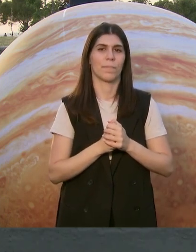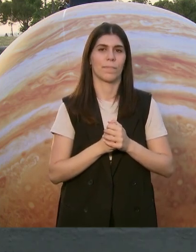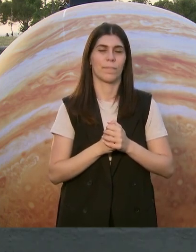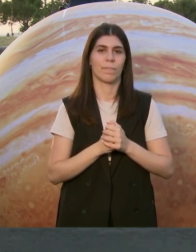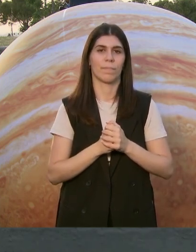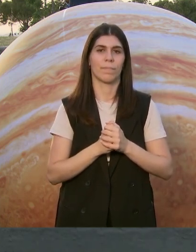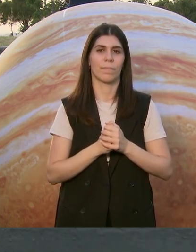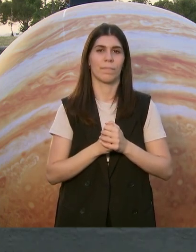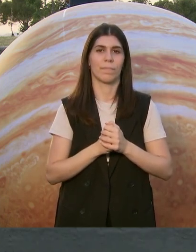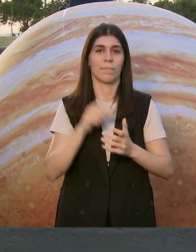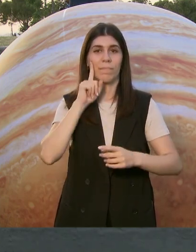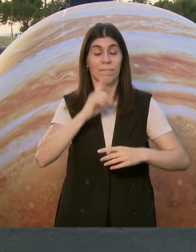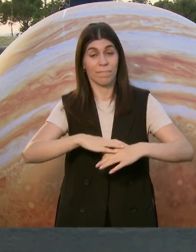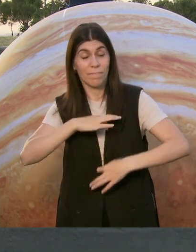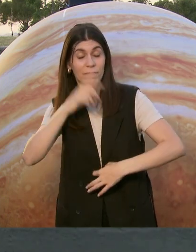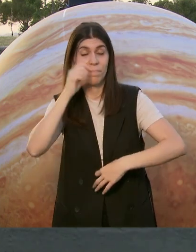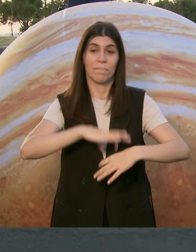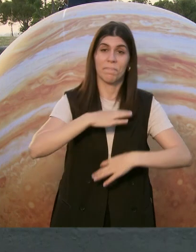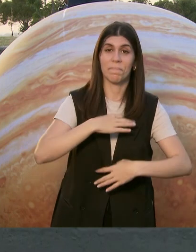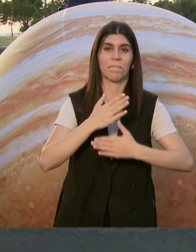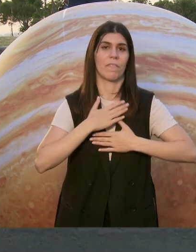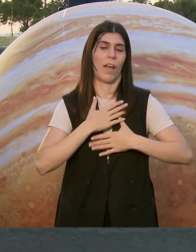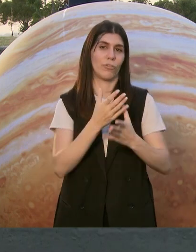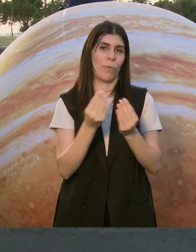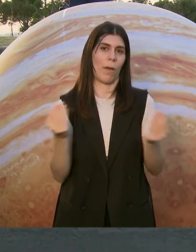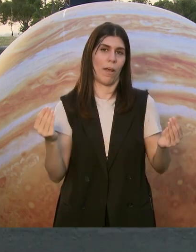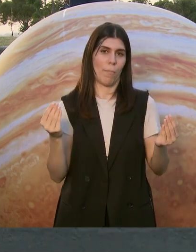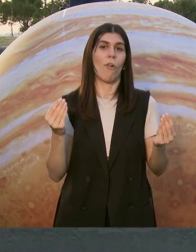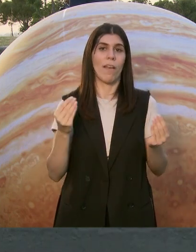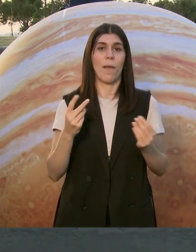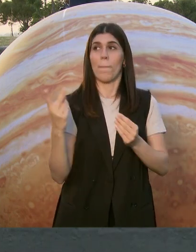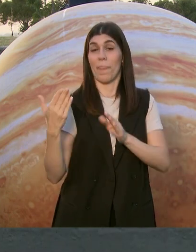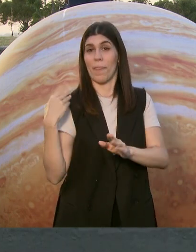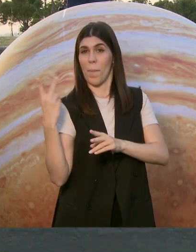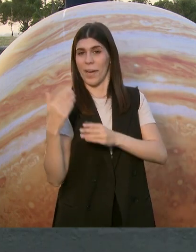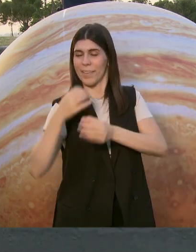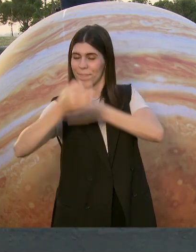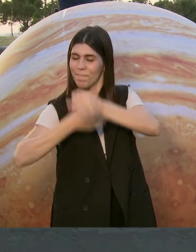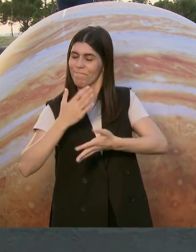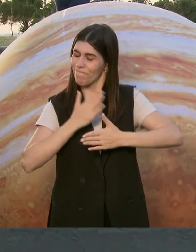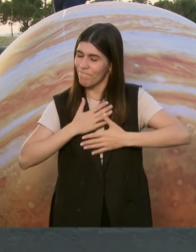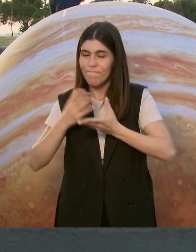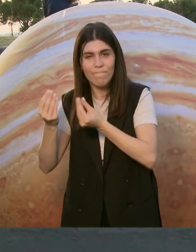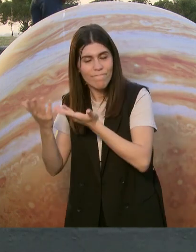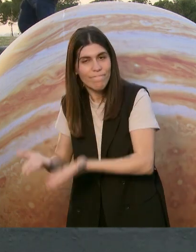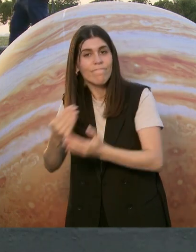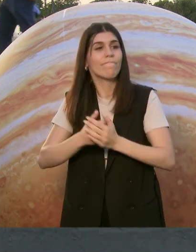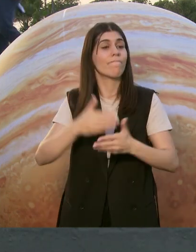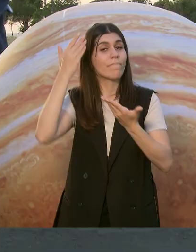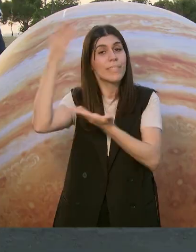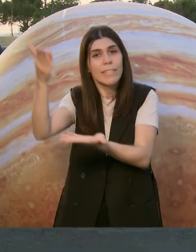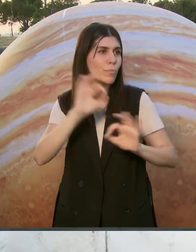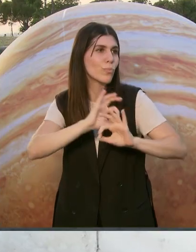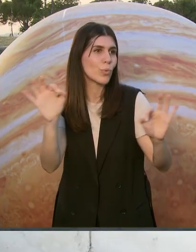Κυρίες και κύριοι, ευχαριστώ πάρα πολύ. Ευχαριστώ Ευαγγελία, ευχαριστώ Βασίλη. Καλώς ήρθατε στην κεντρική προεκλογική μας